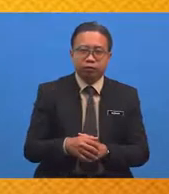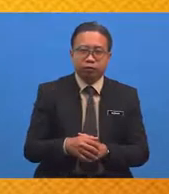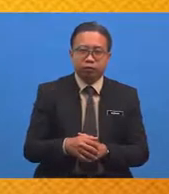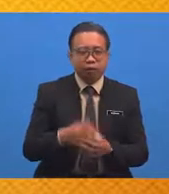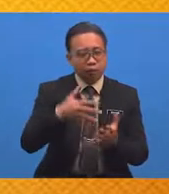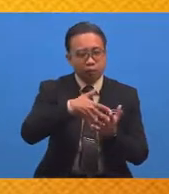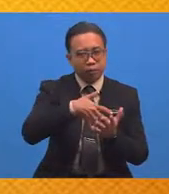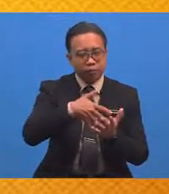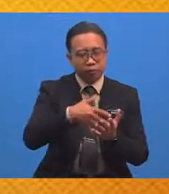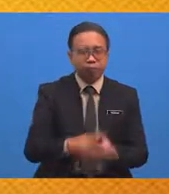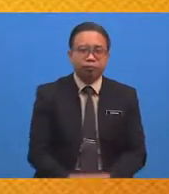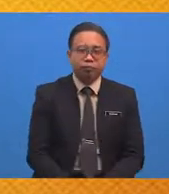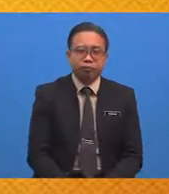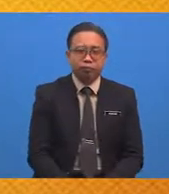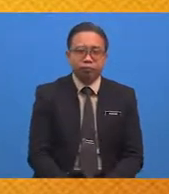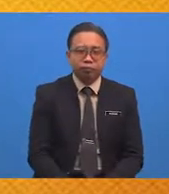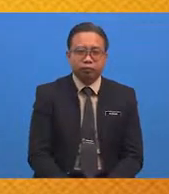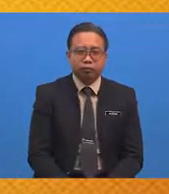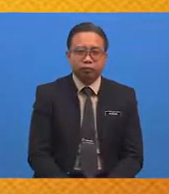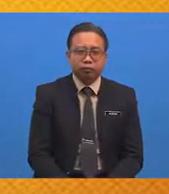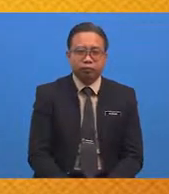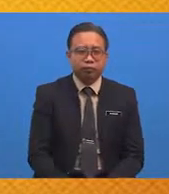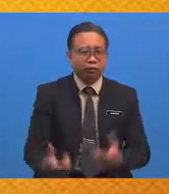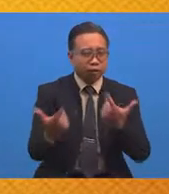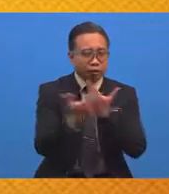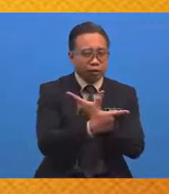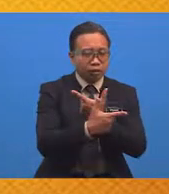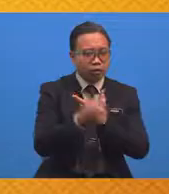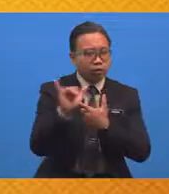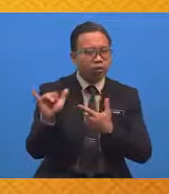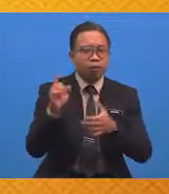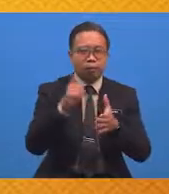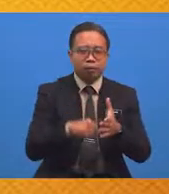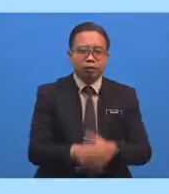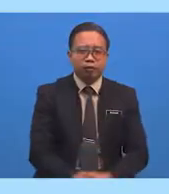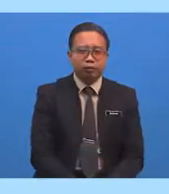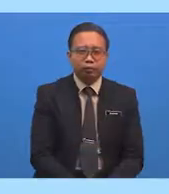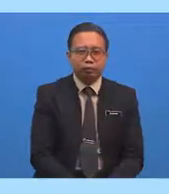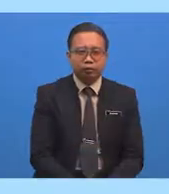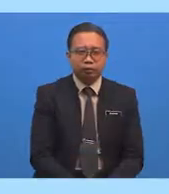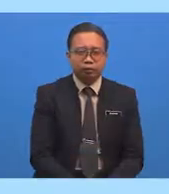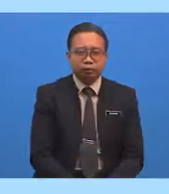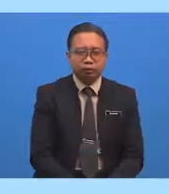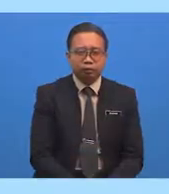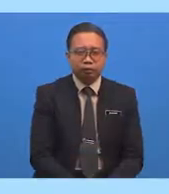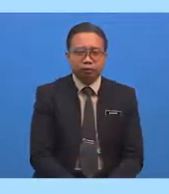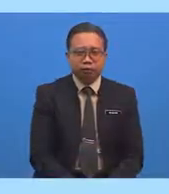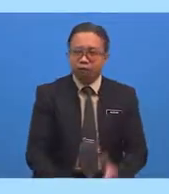Lemah Lemah Lawannya Apa Murid-murid Lemah